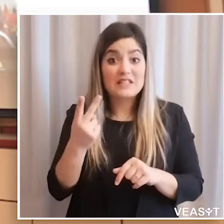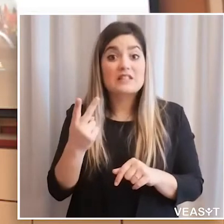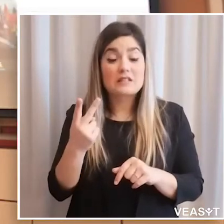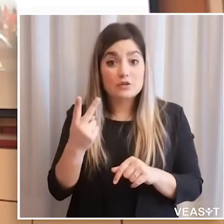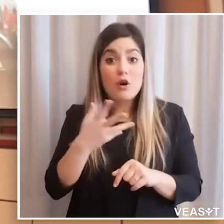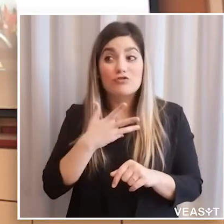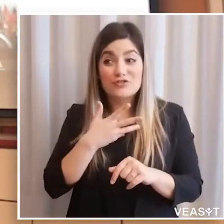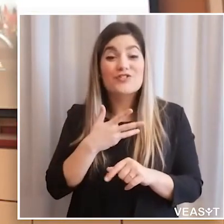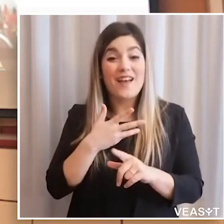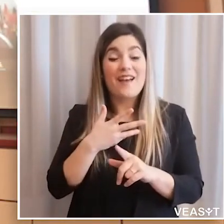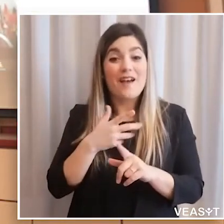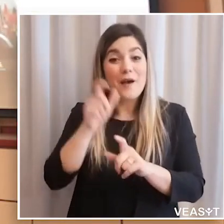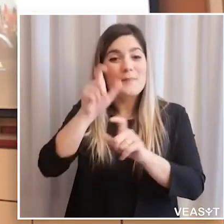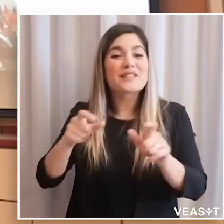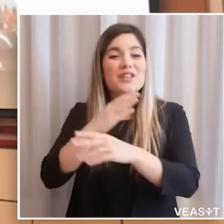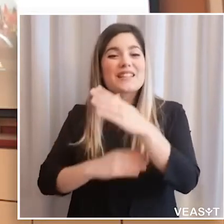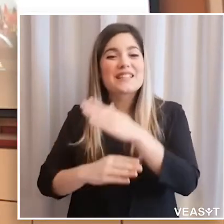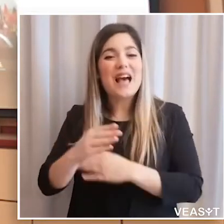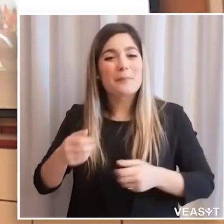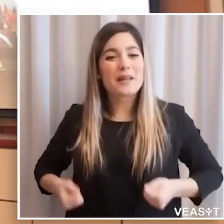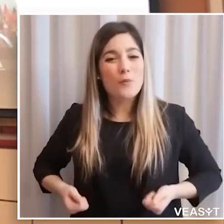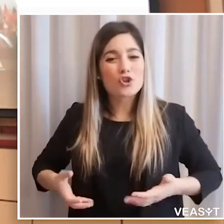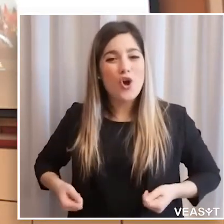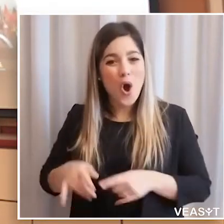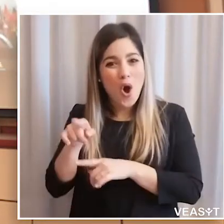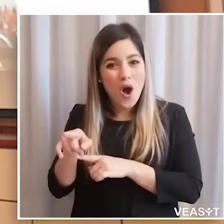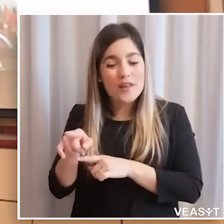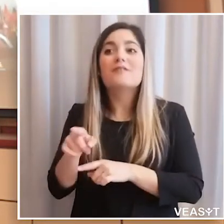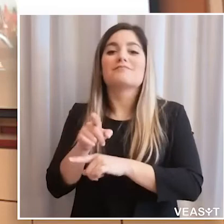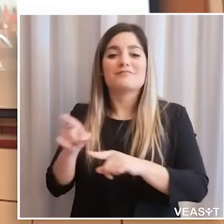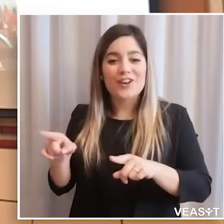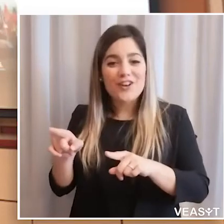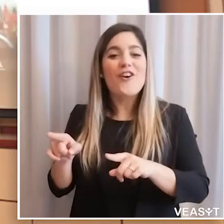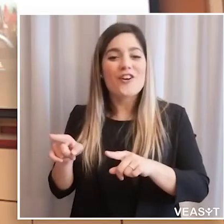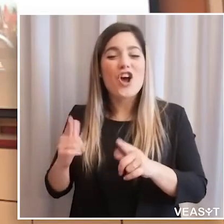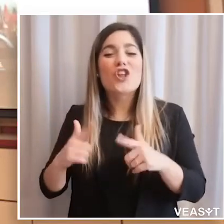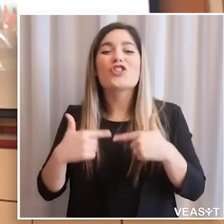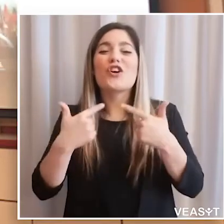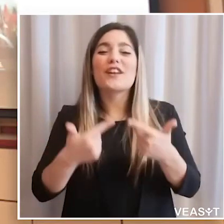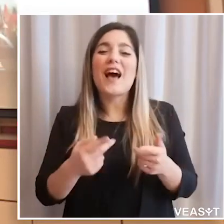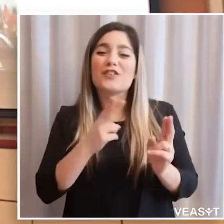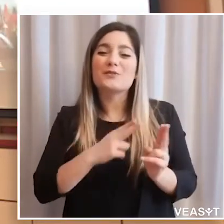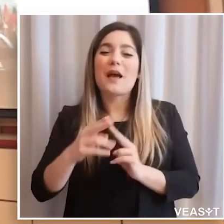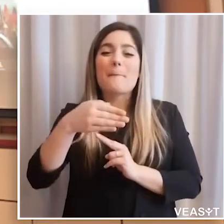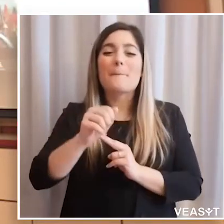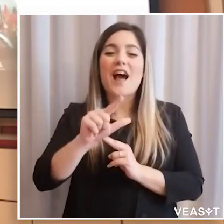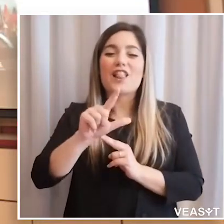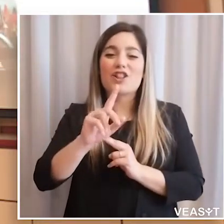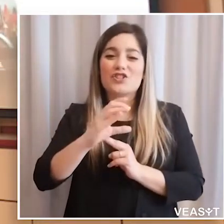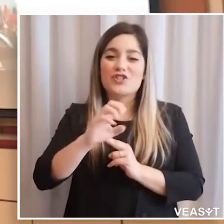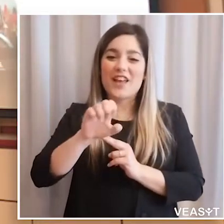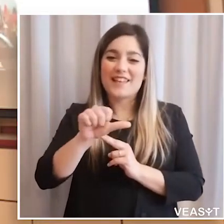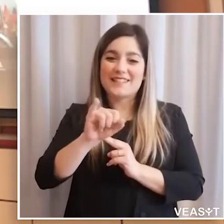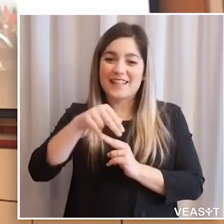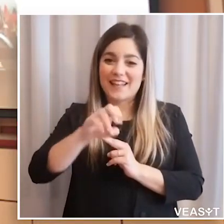l'associazione italiana, quella dei disabili motori, che ci ha donato,